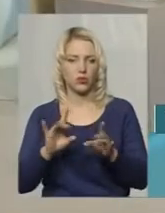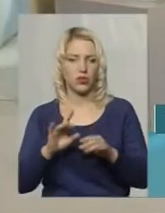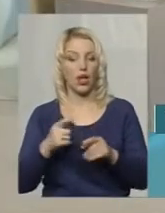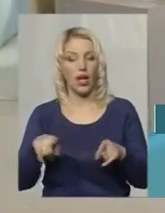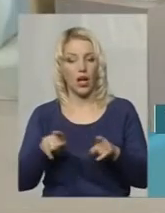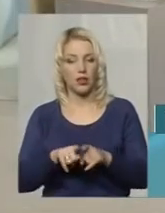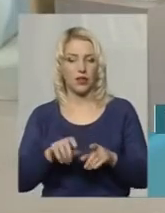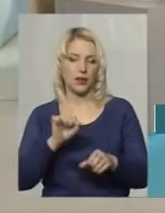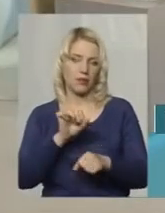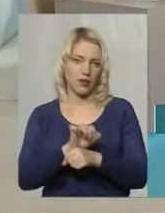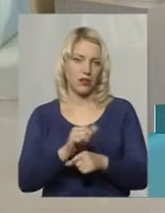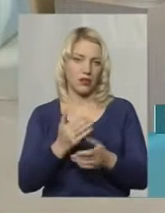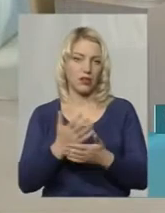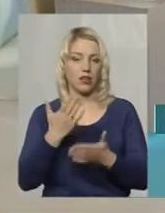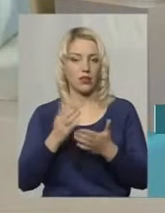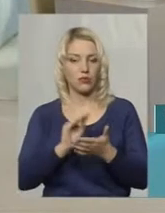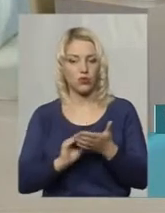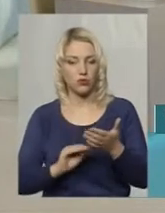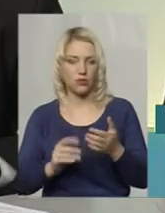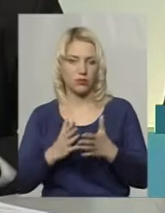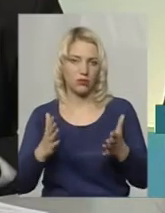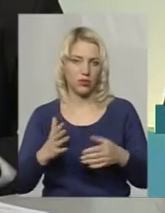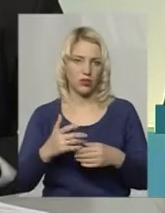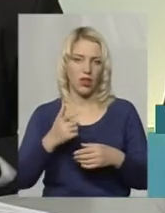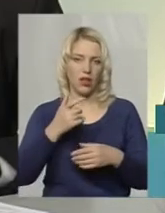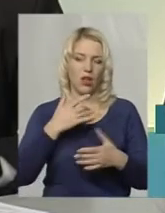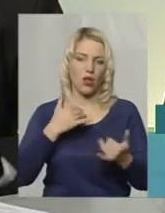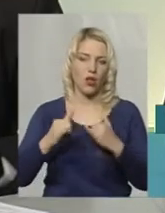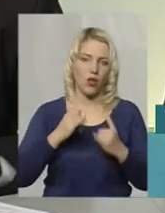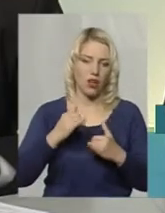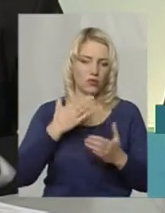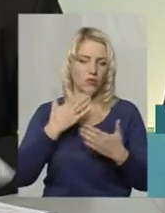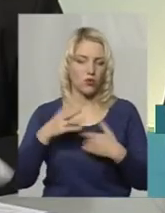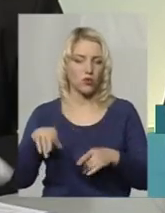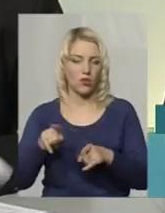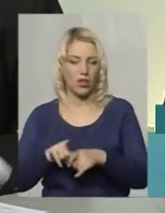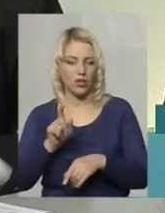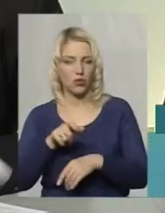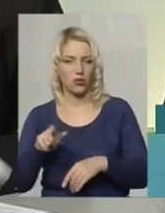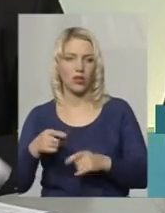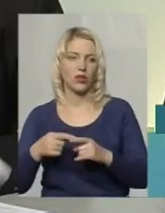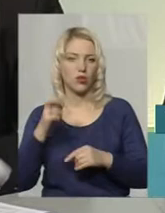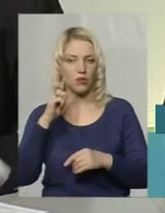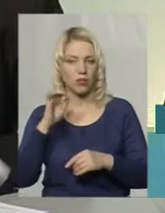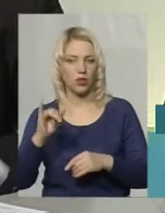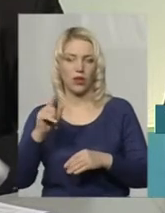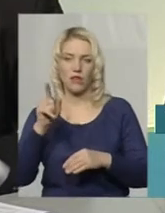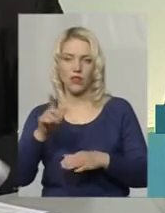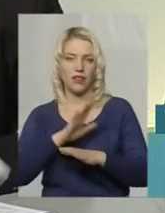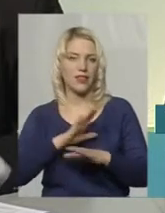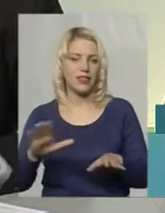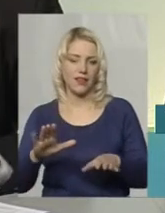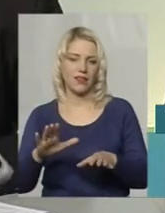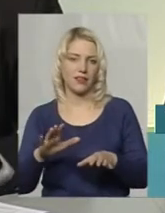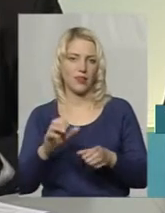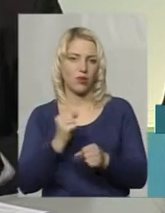І, на жаль, якби журналісти якось більш лояльніше ставилися до таких громадян, то я думаю, що вони б не йшли на такий крок. Тобто, коли громадян звертається до